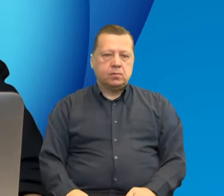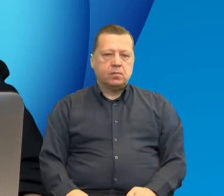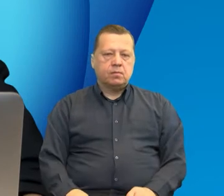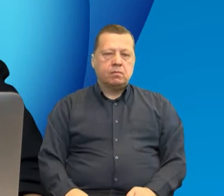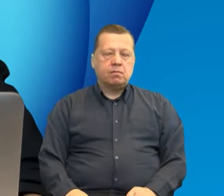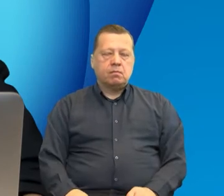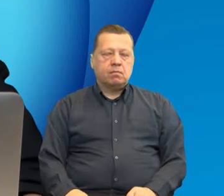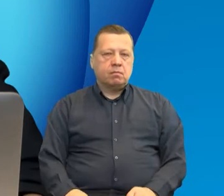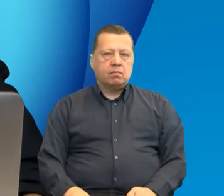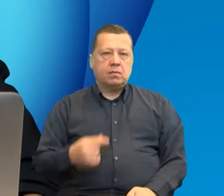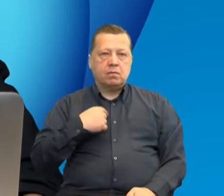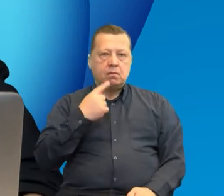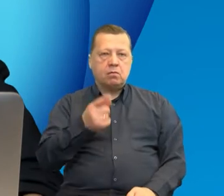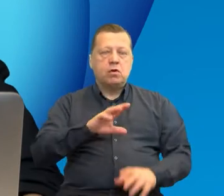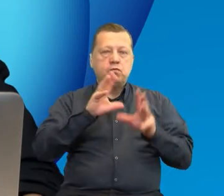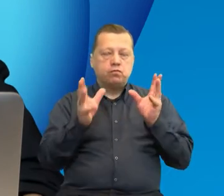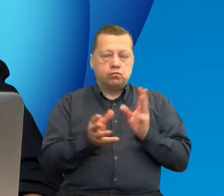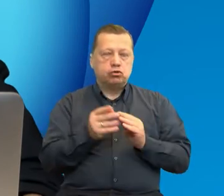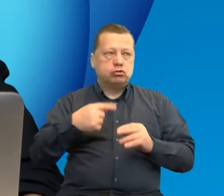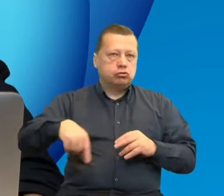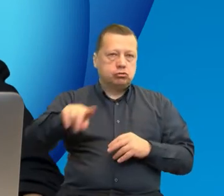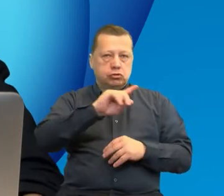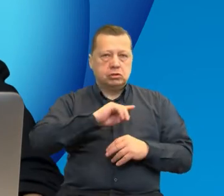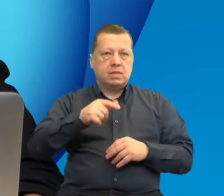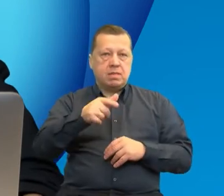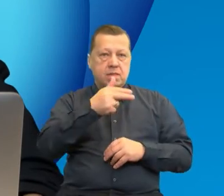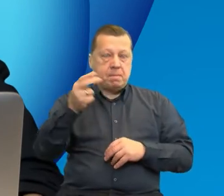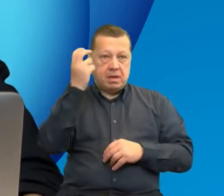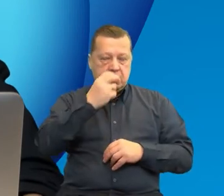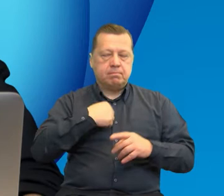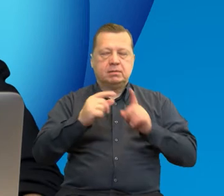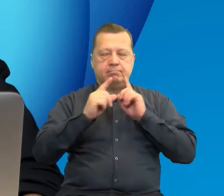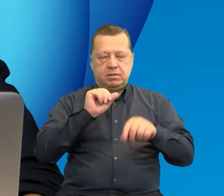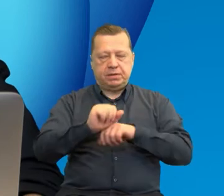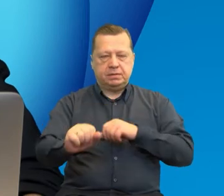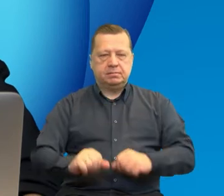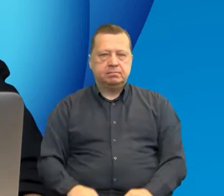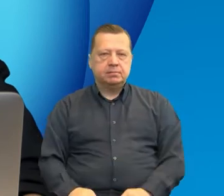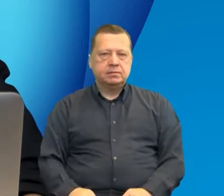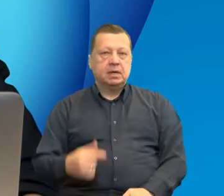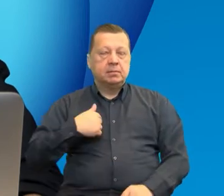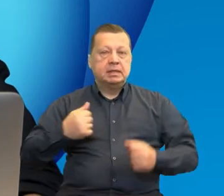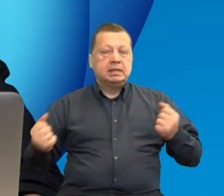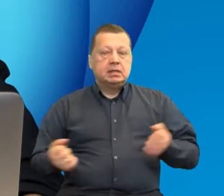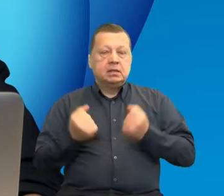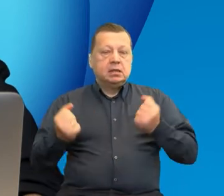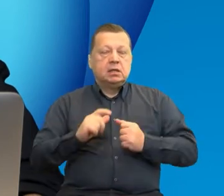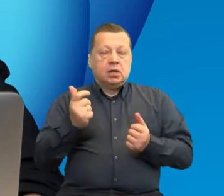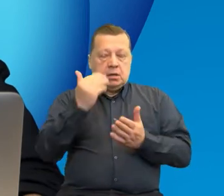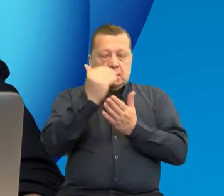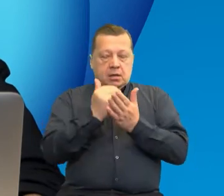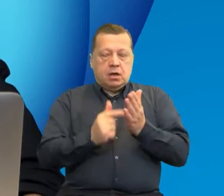konsultujemy szeroko ze wszystkimi, którzy są tą tematyką zainteresowani. Staramy się też upraszczać